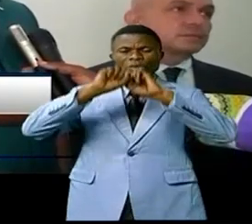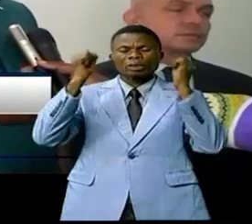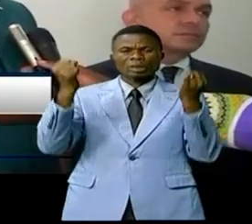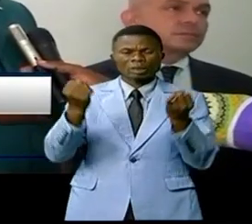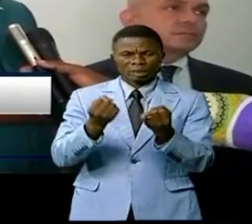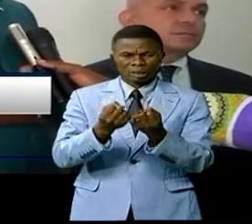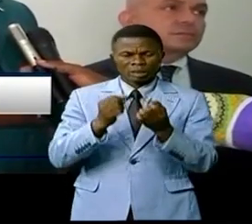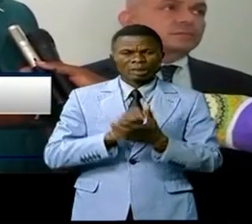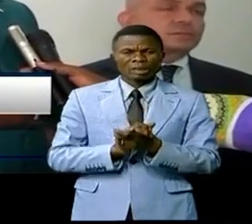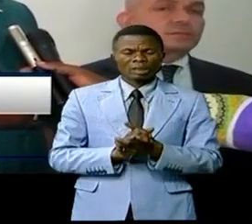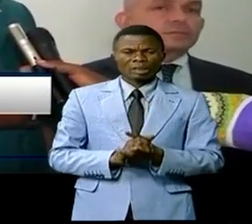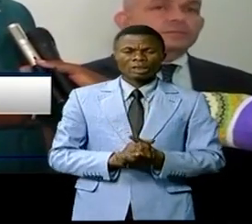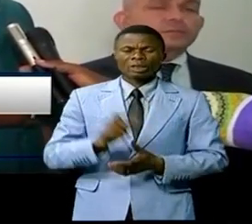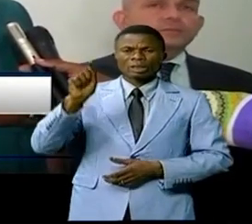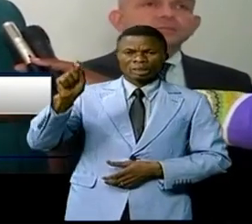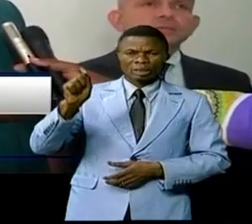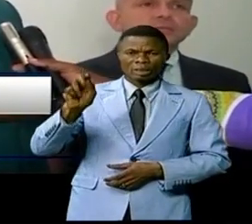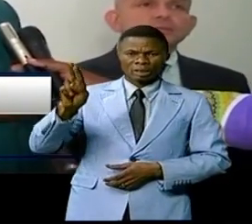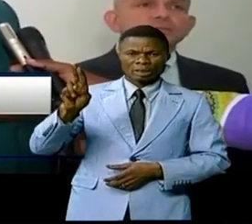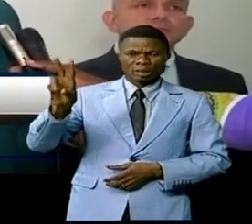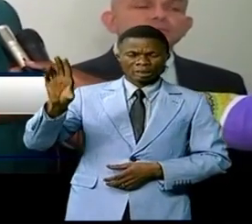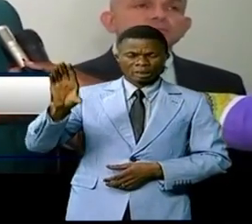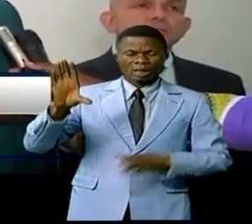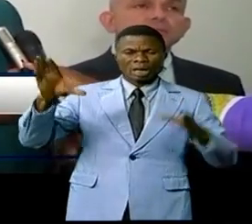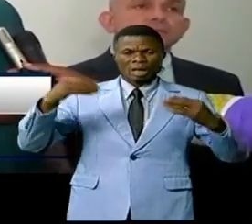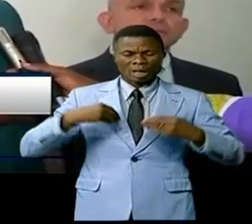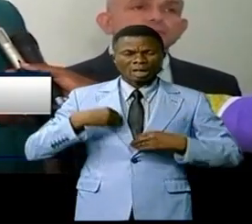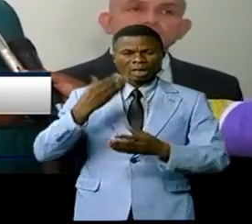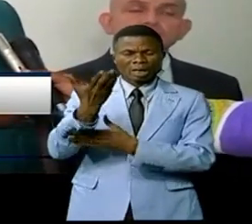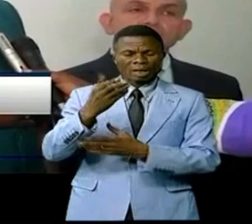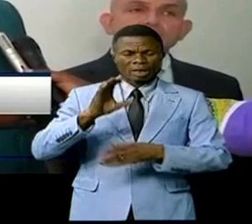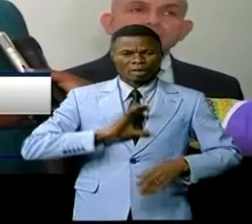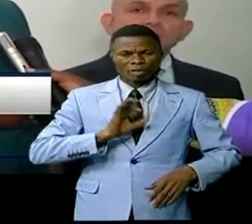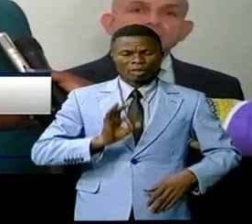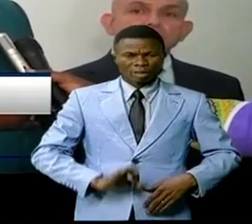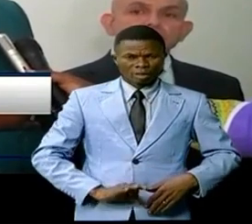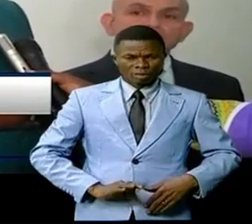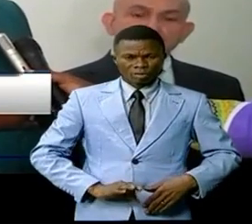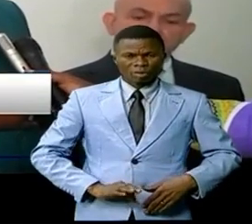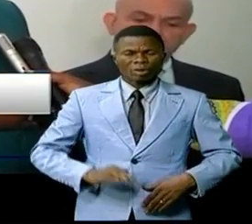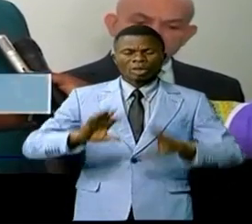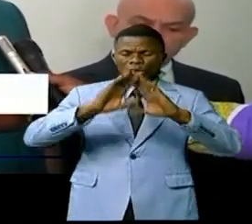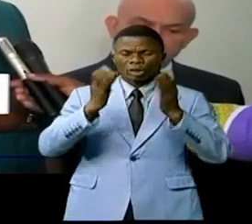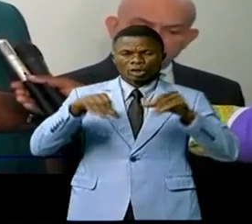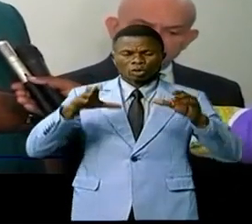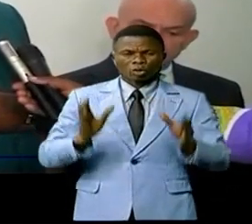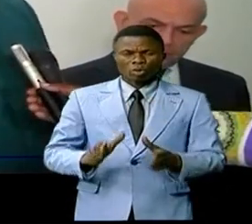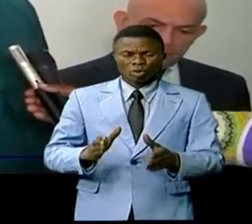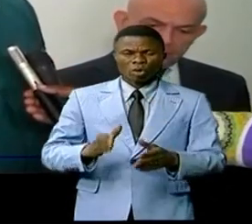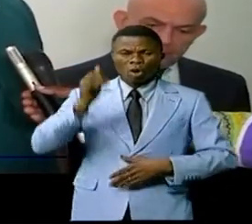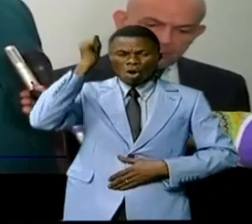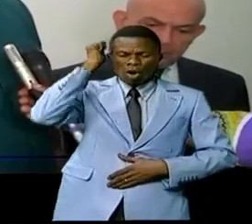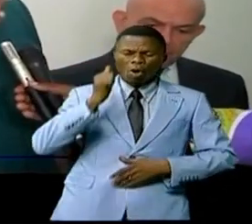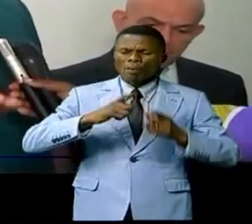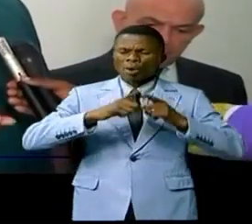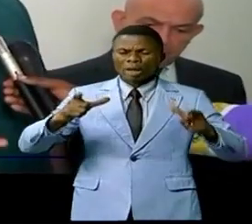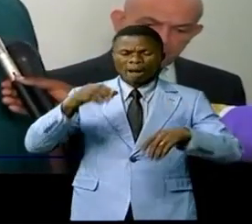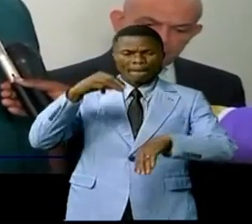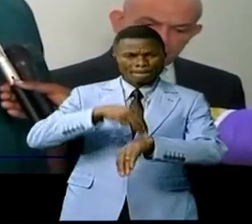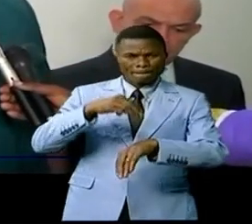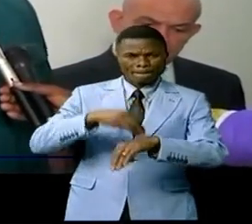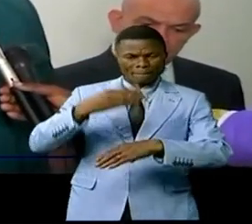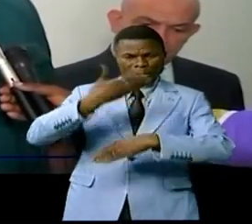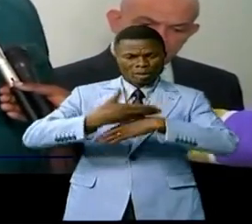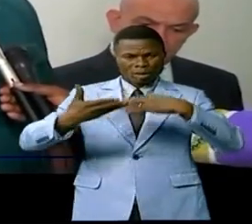répondre à l'appel du chef de l'État et surtout à l'appel des Congolais, où le grand port de Matadi a été réhabilité complètement et envisagé la